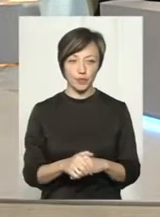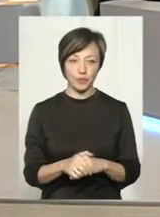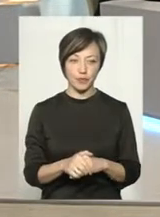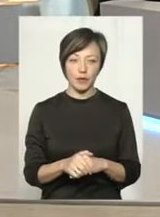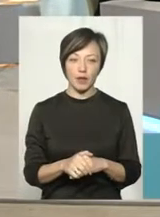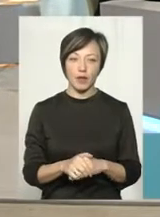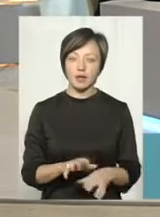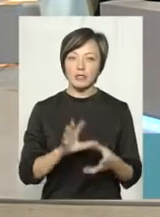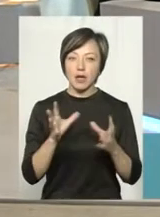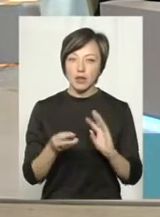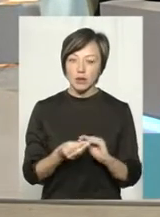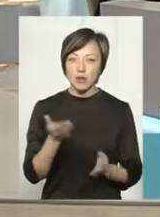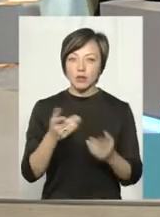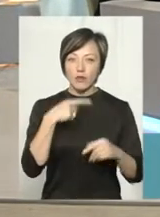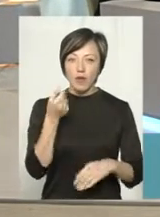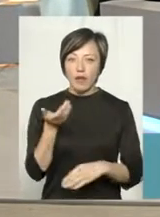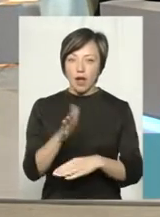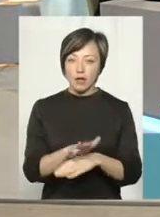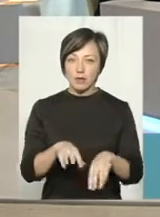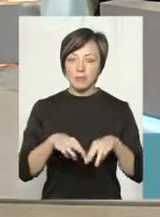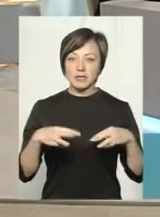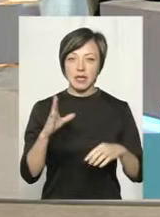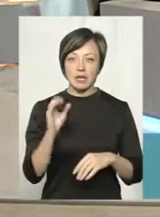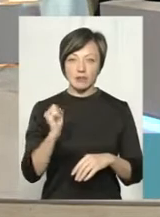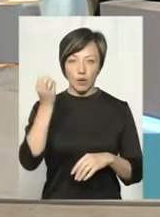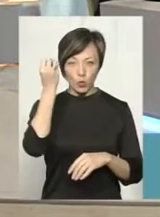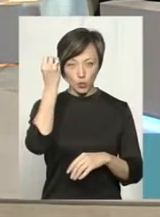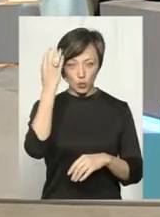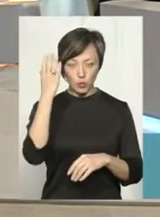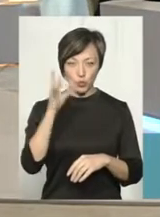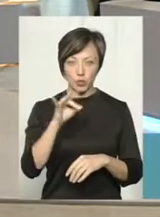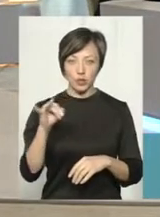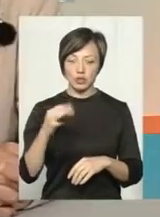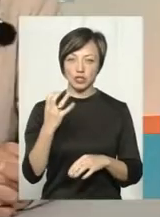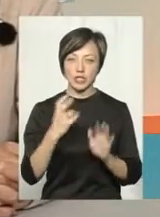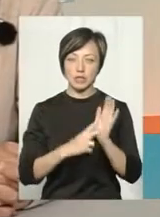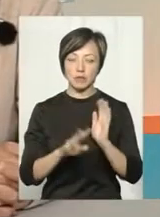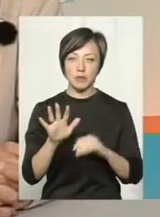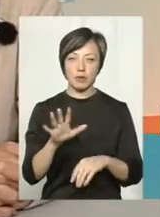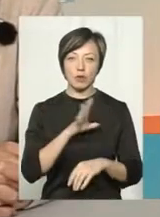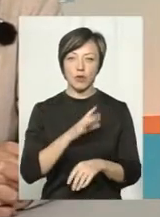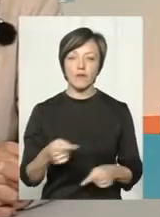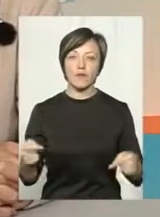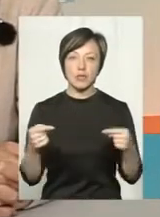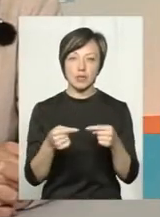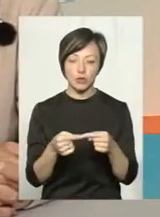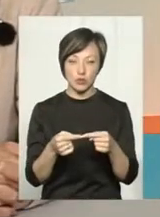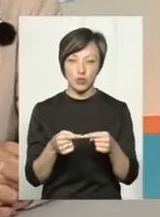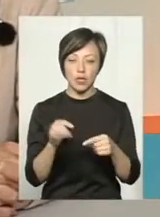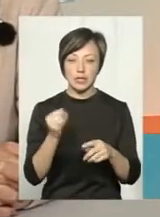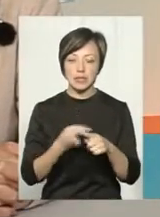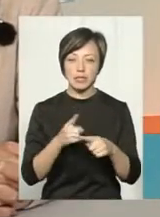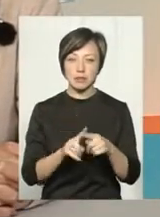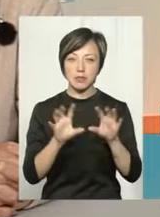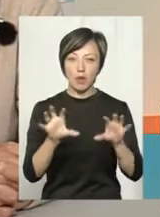то якщо ми говоримо, що наказом Міністерства культури 475 було визначено і цим же